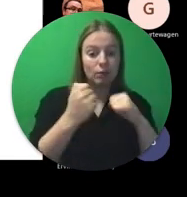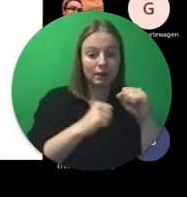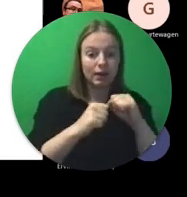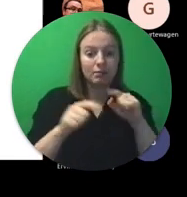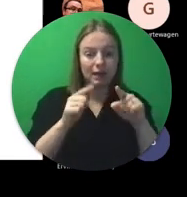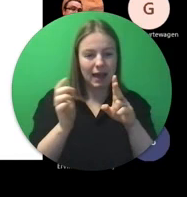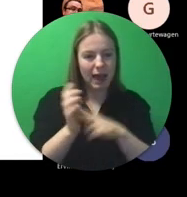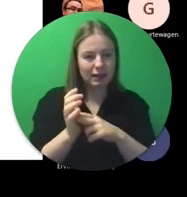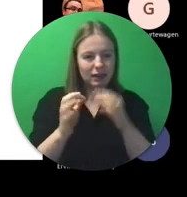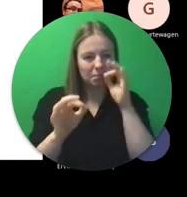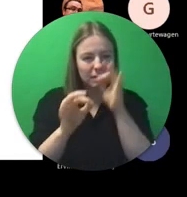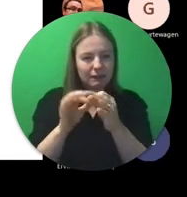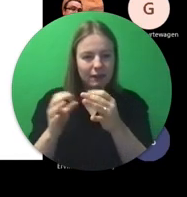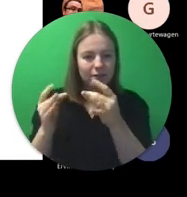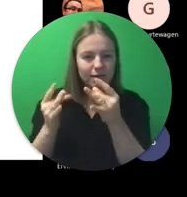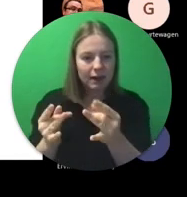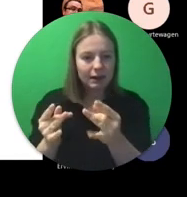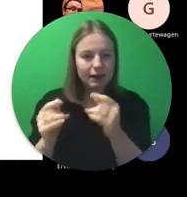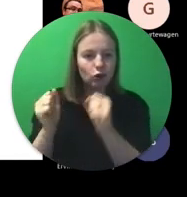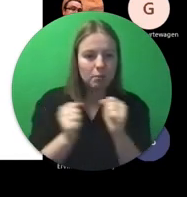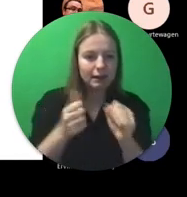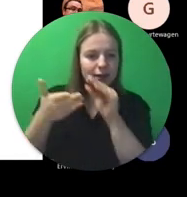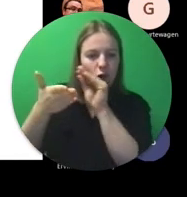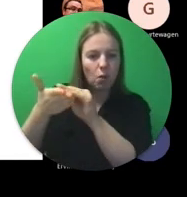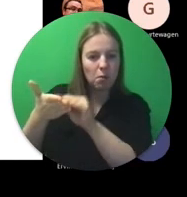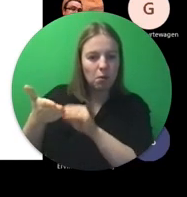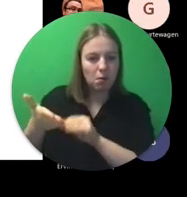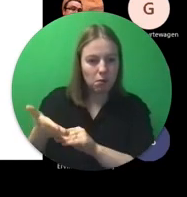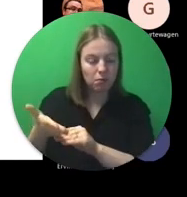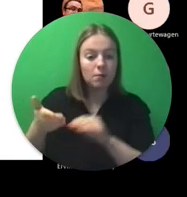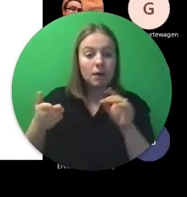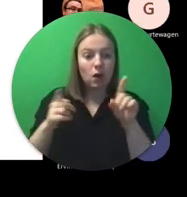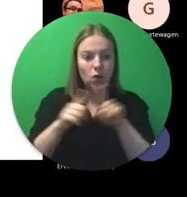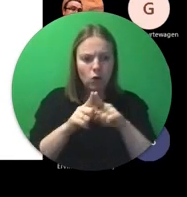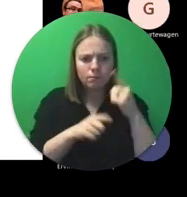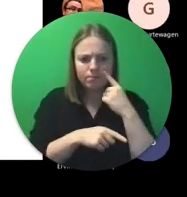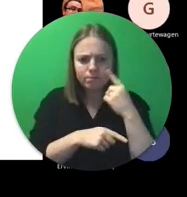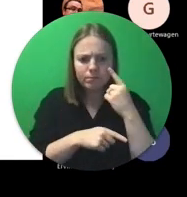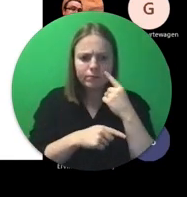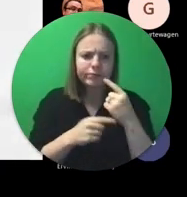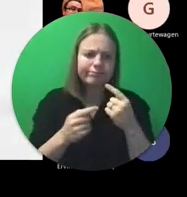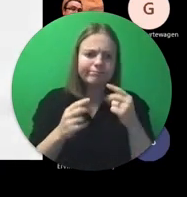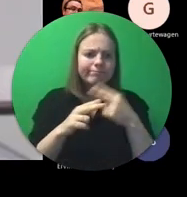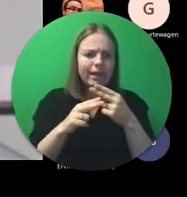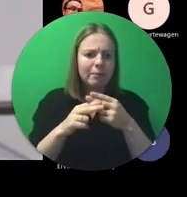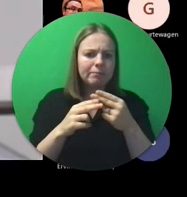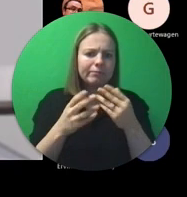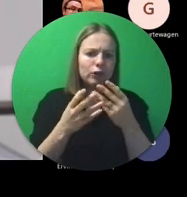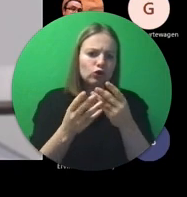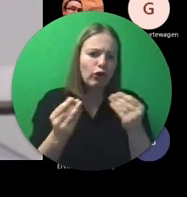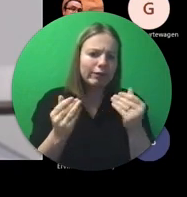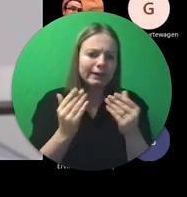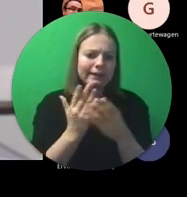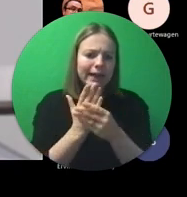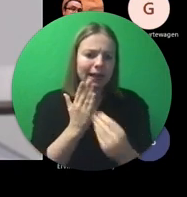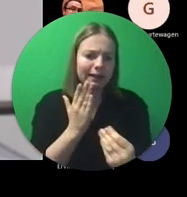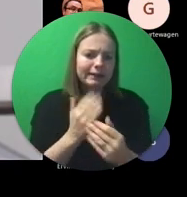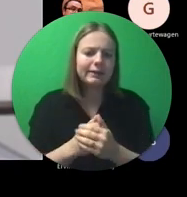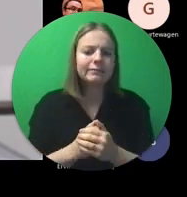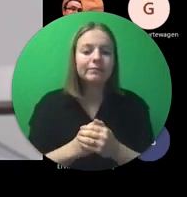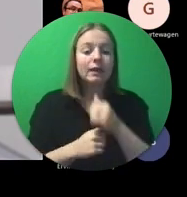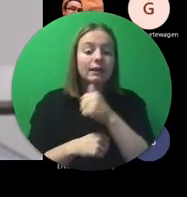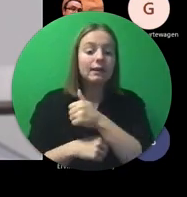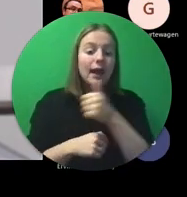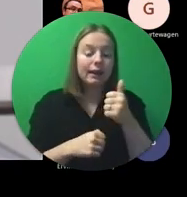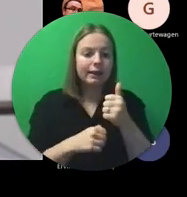staan dus werkgerichte vaardigheden en competenties. Maar er is ook oog voor de soft skills. Naast de vak-specifieke